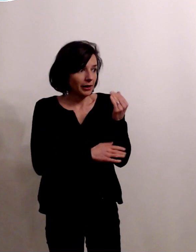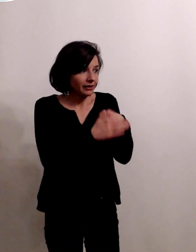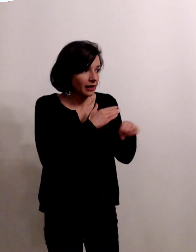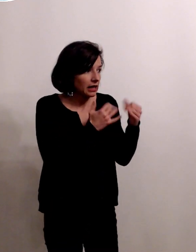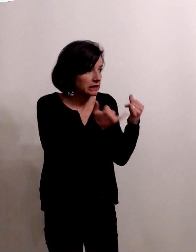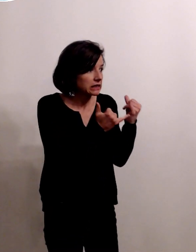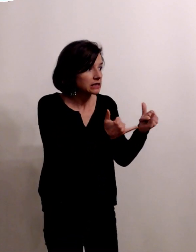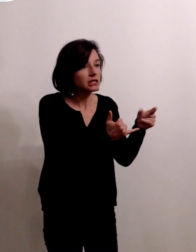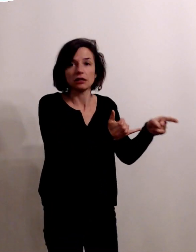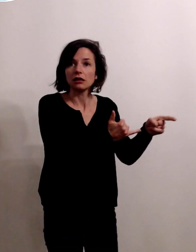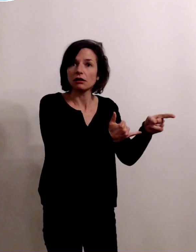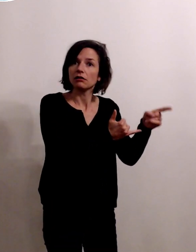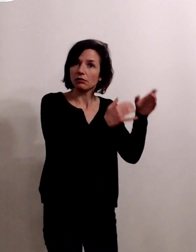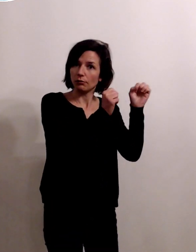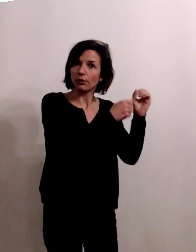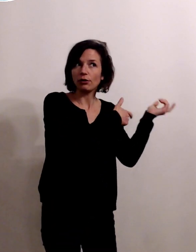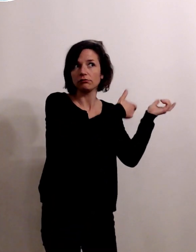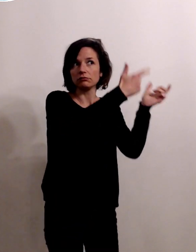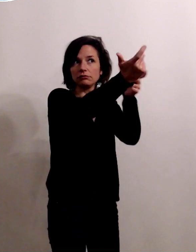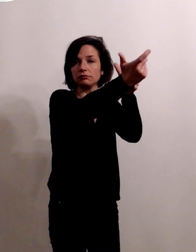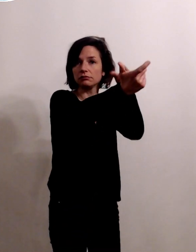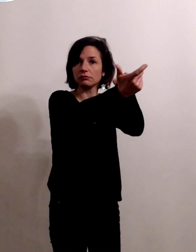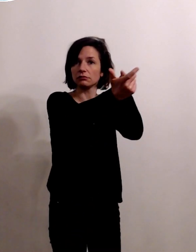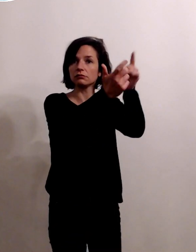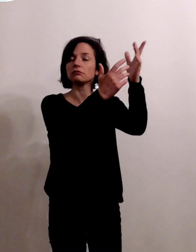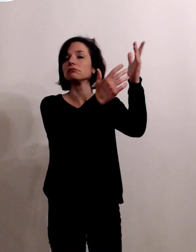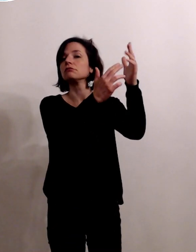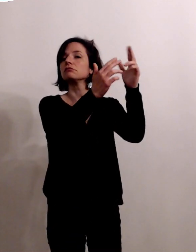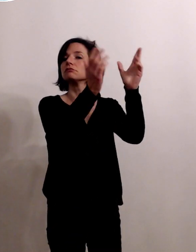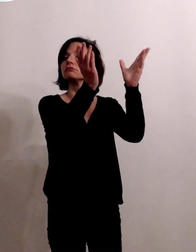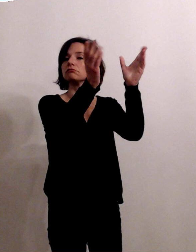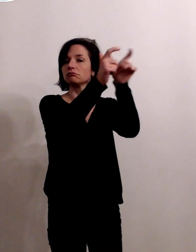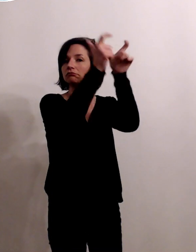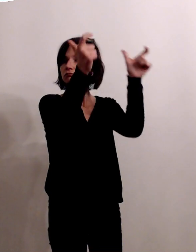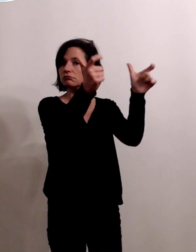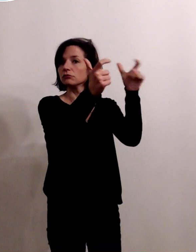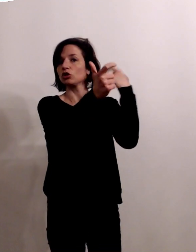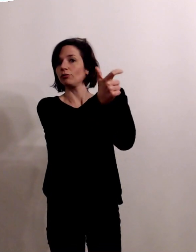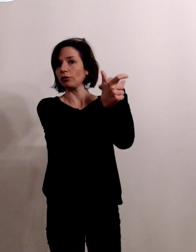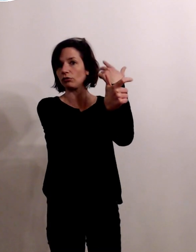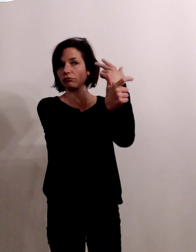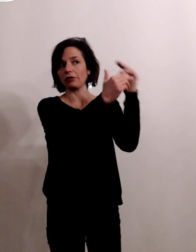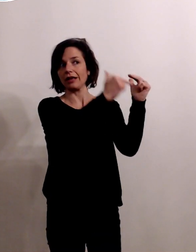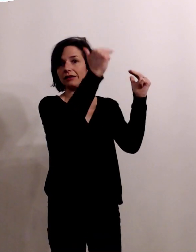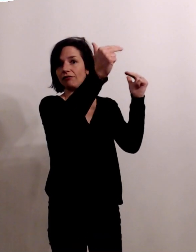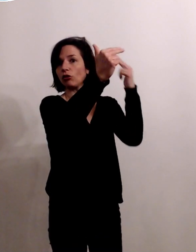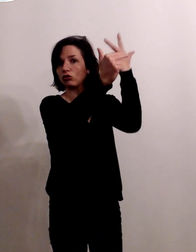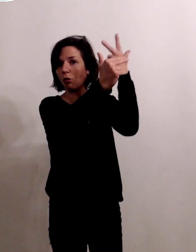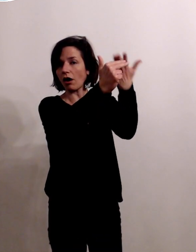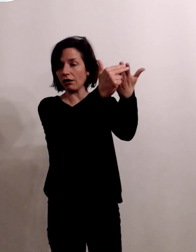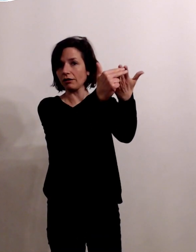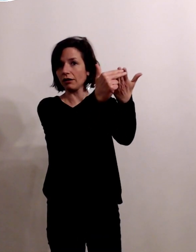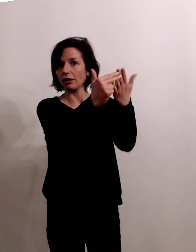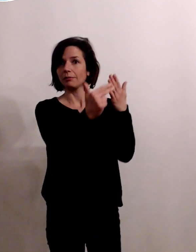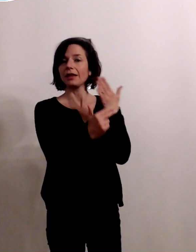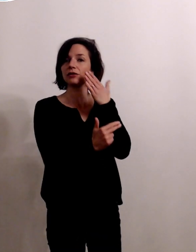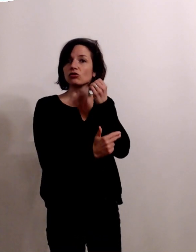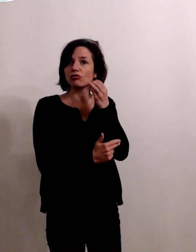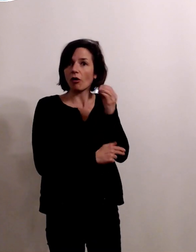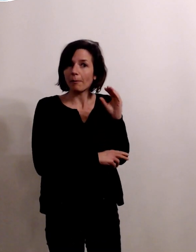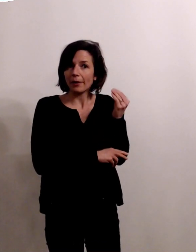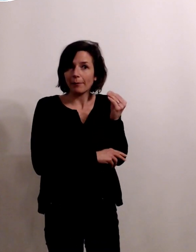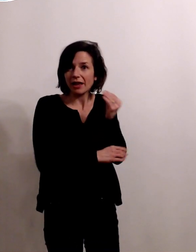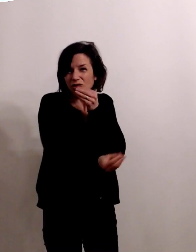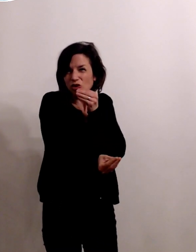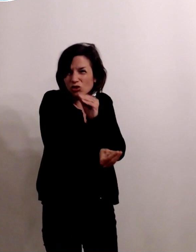transférer ensuite dans un type 3 mais plus le bébé est prématuré plus il est fragile et ses transferts se